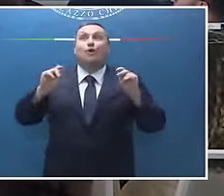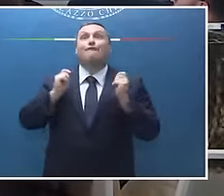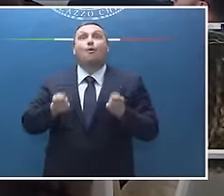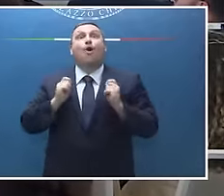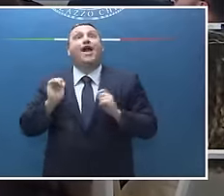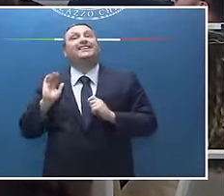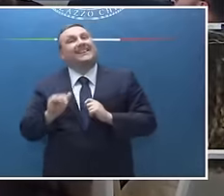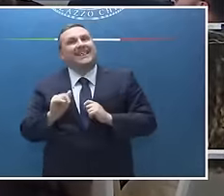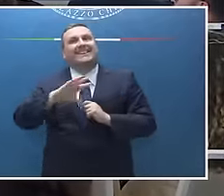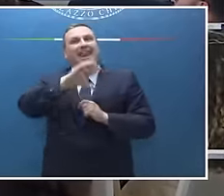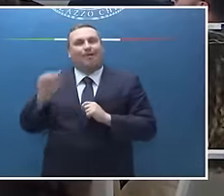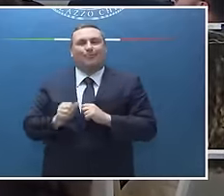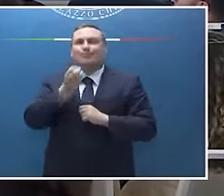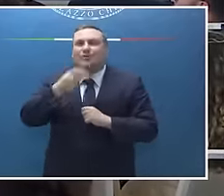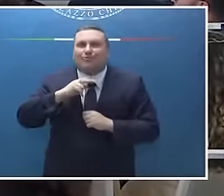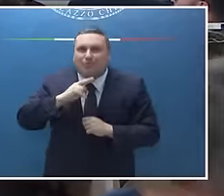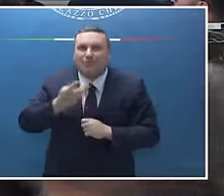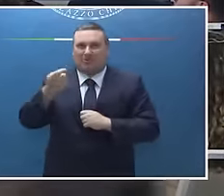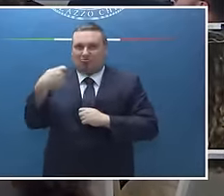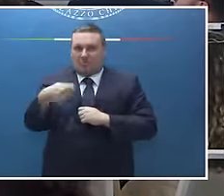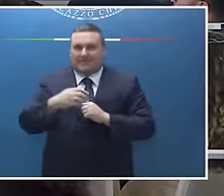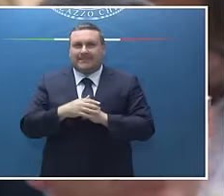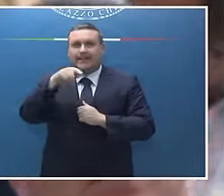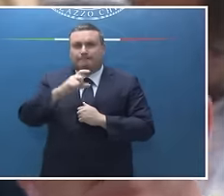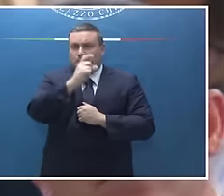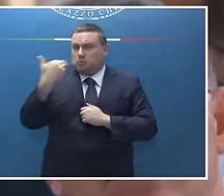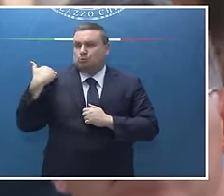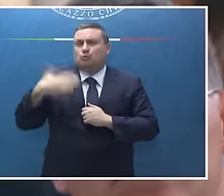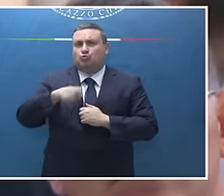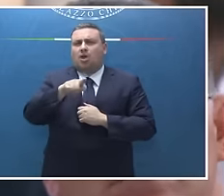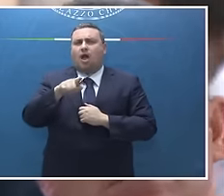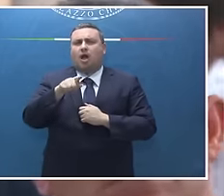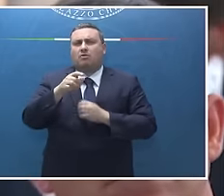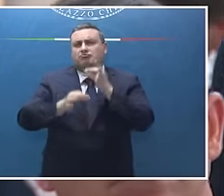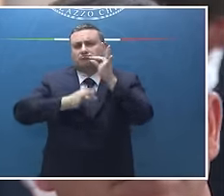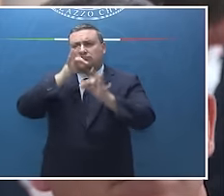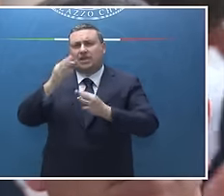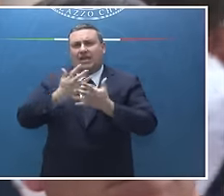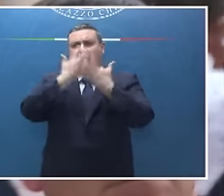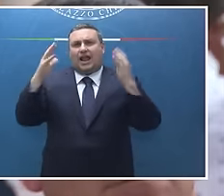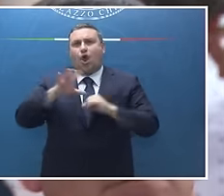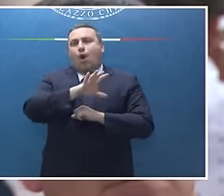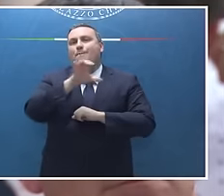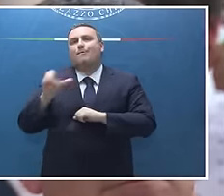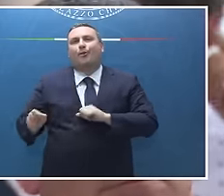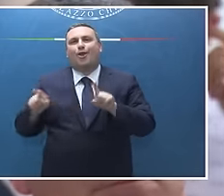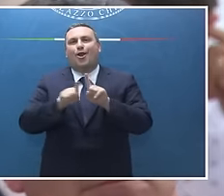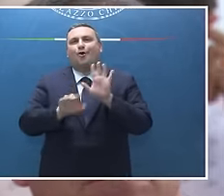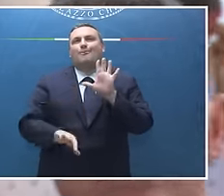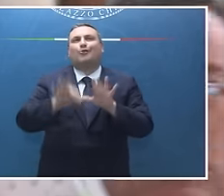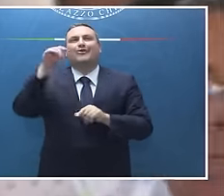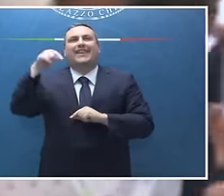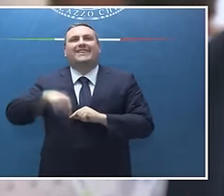Presidente, lei ha già avuto modo di spiegare in questi giorni le ragioni anche simboliche che hanno determinato la scelta della Puglia come sede della G7